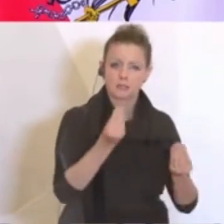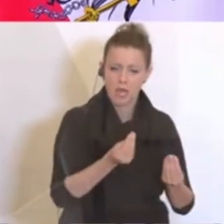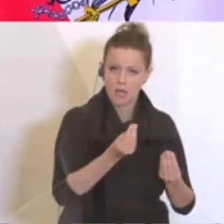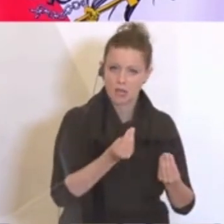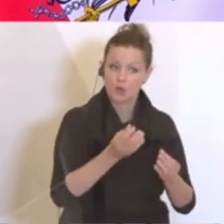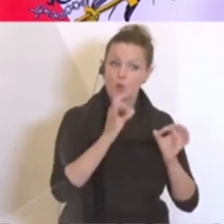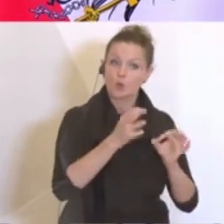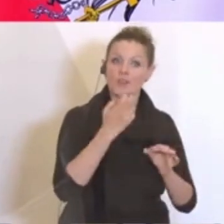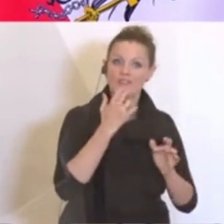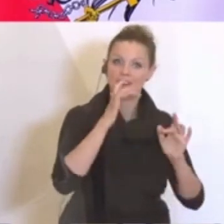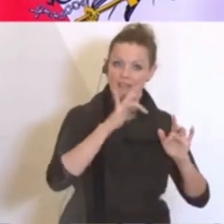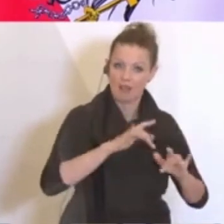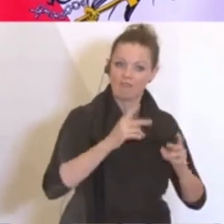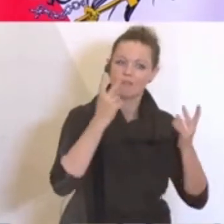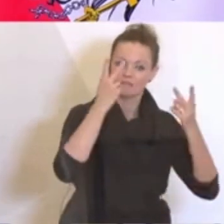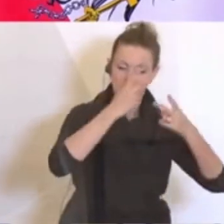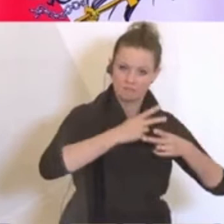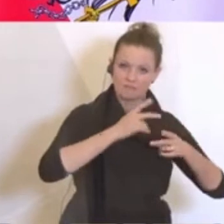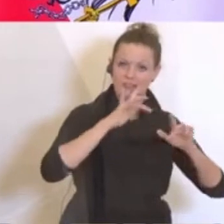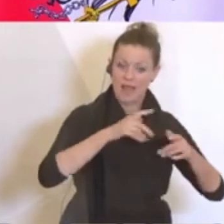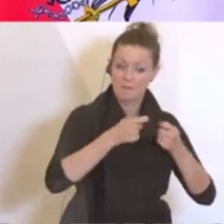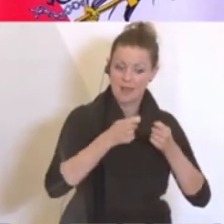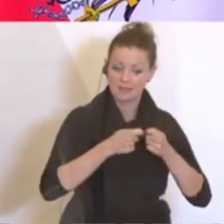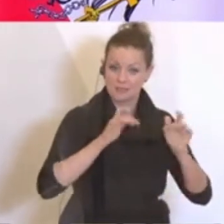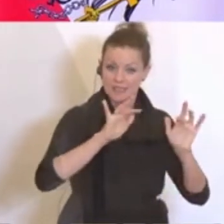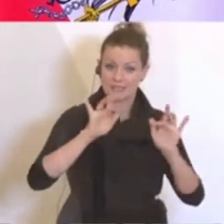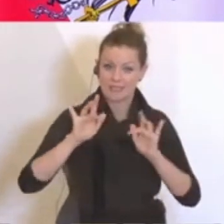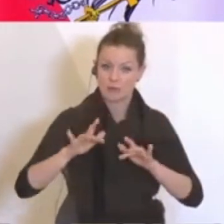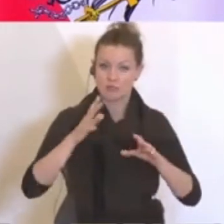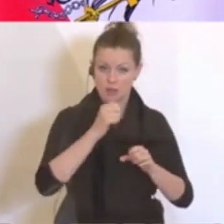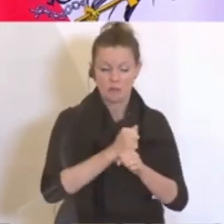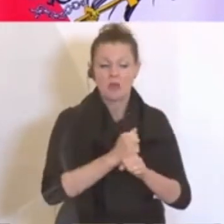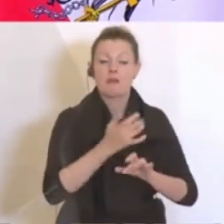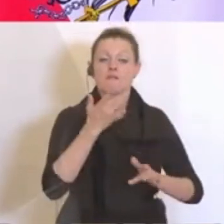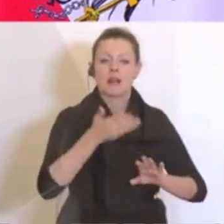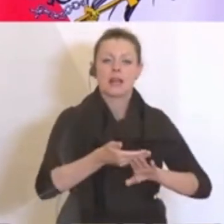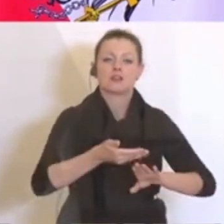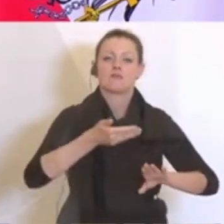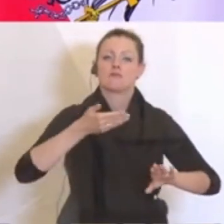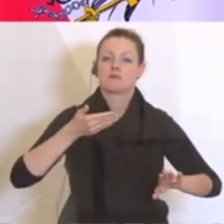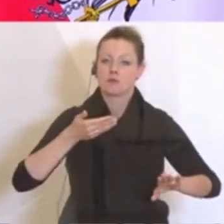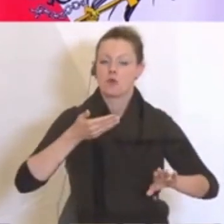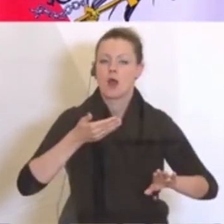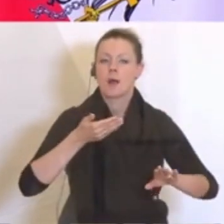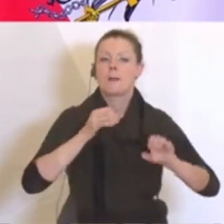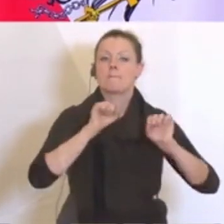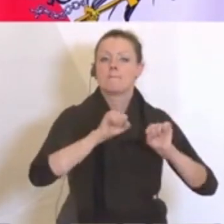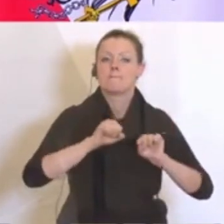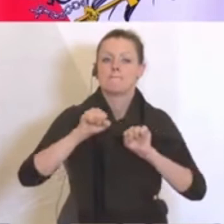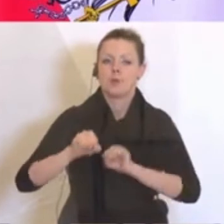einerseits Beteiligten, wenn man sich an die Maßnahmen, die dann trotzdem noch gelten halten, hier früher, hier früher das eine oder andere